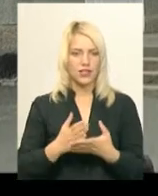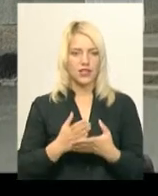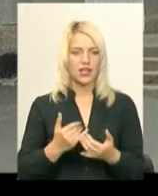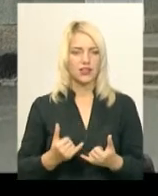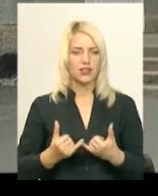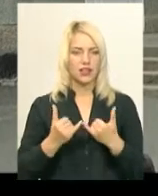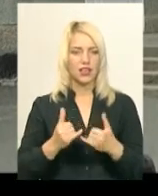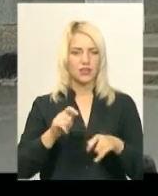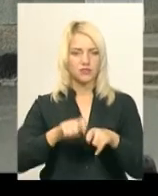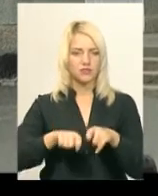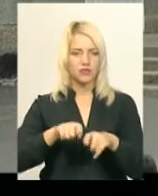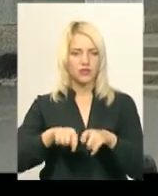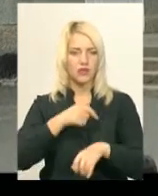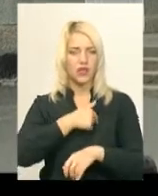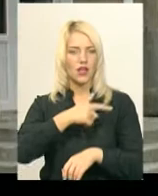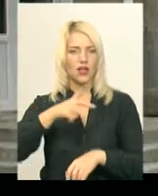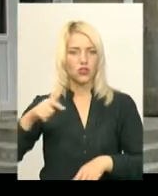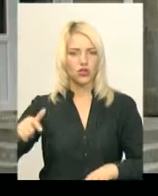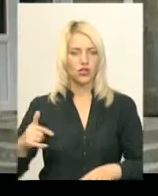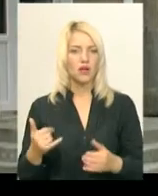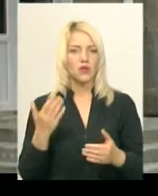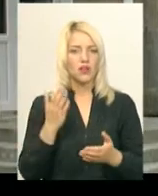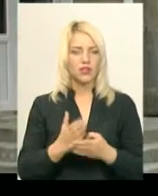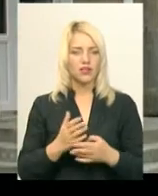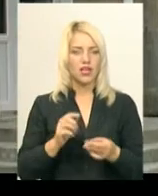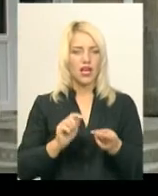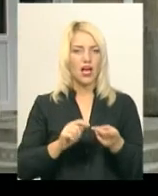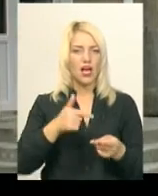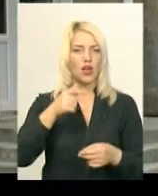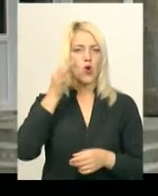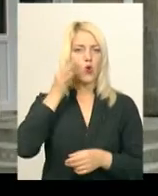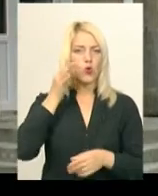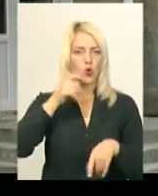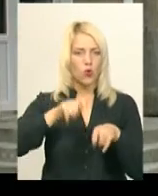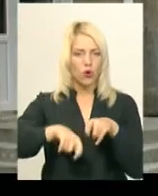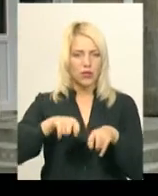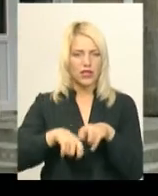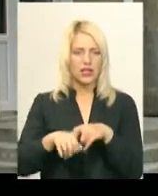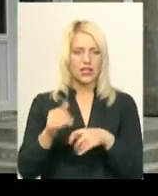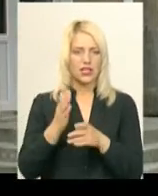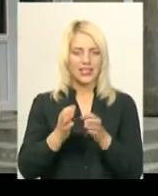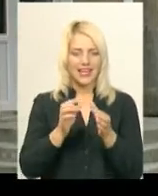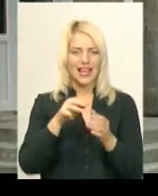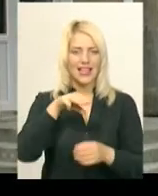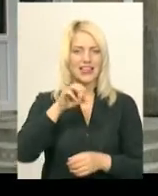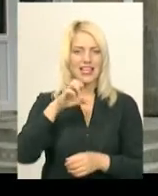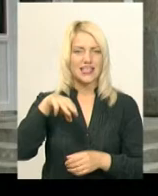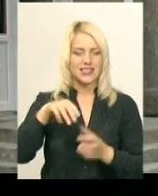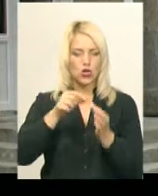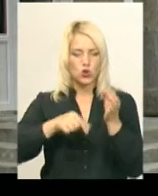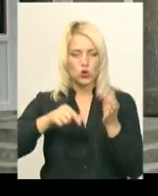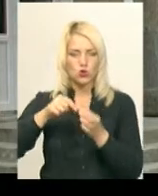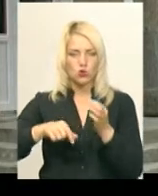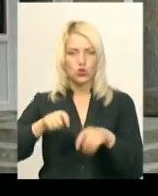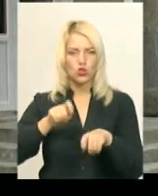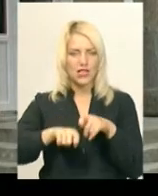робимо електрокардіографія. В нас є глюкометри, достатньо в нас є тест-мужок до глюкометрів, міряємо